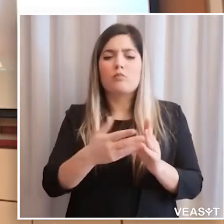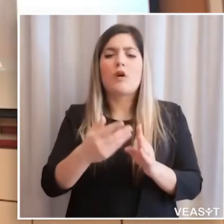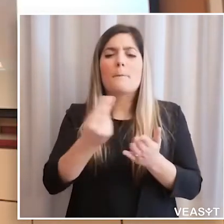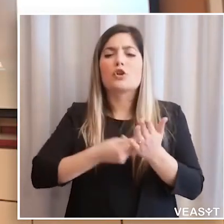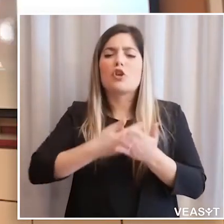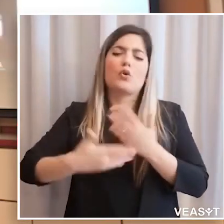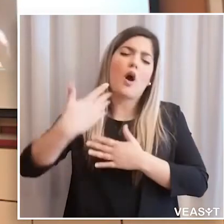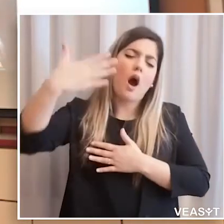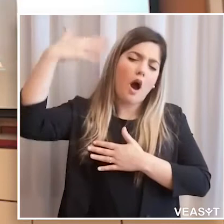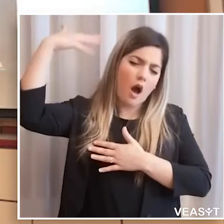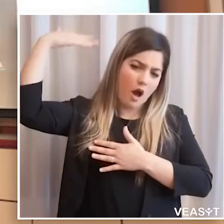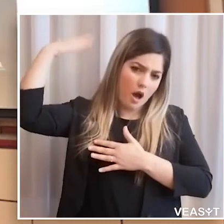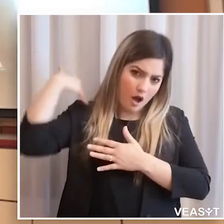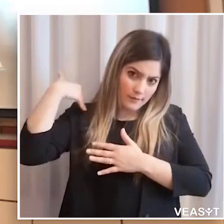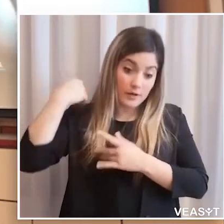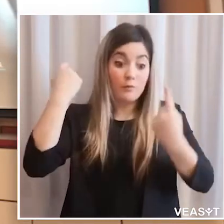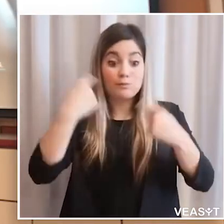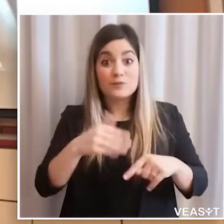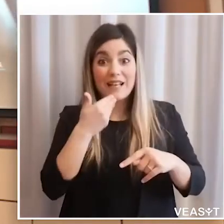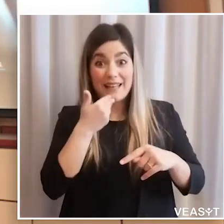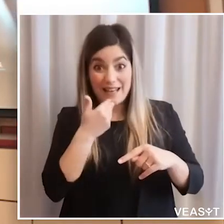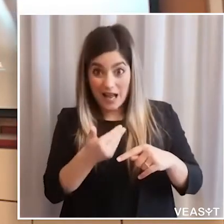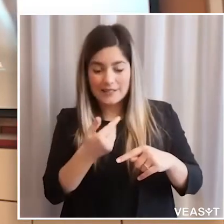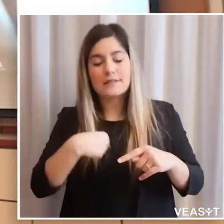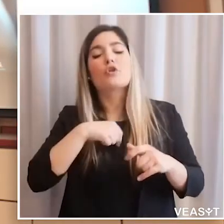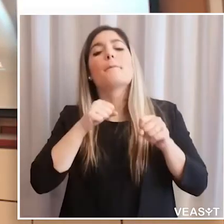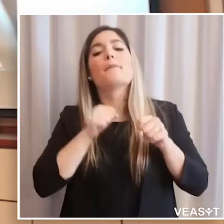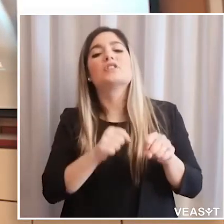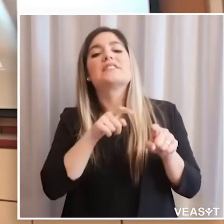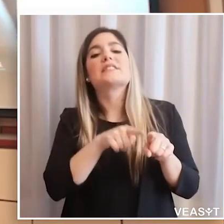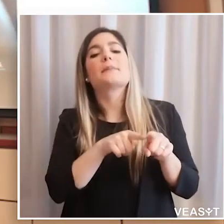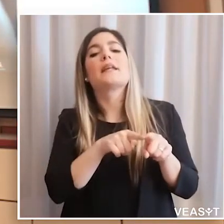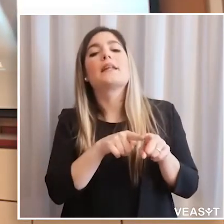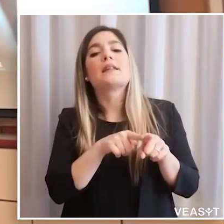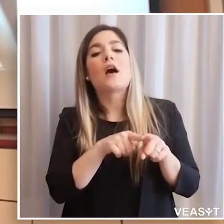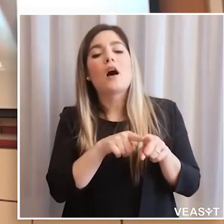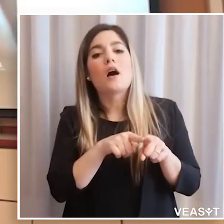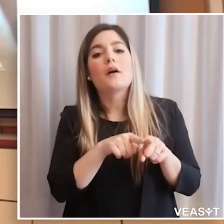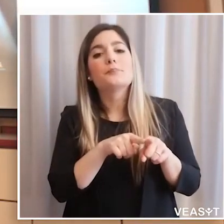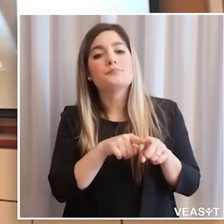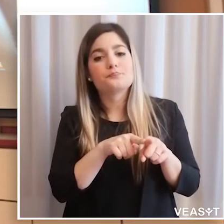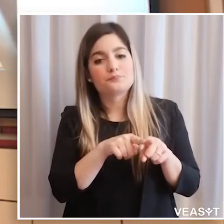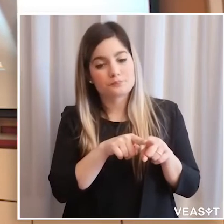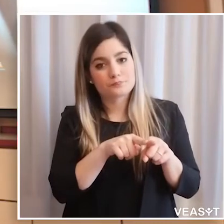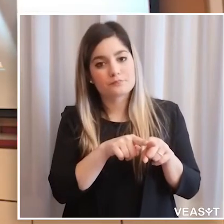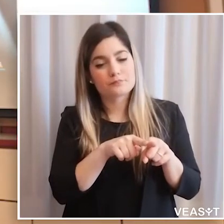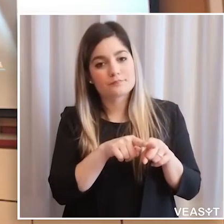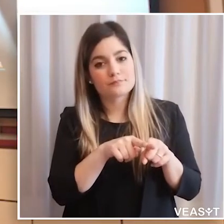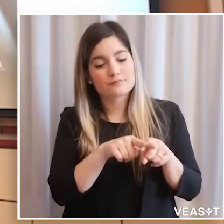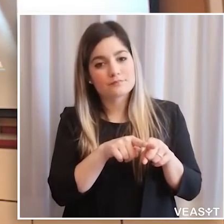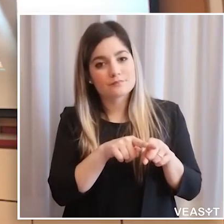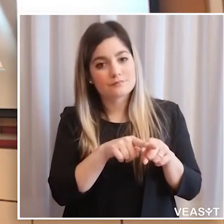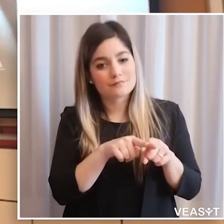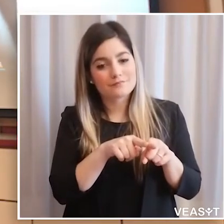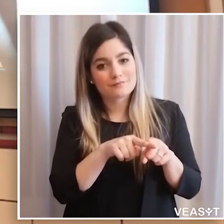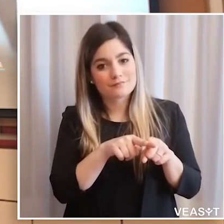Falleggio è un ospedale che è stato progettato tanti anni fa. Questo ci ha dato la possibilità